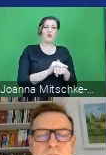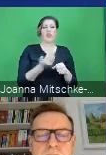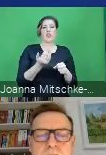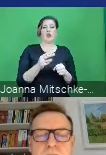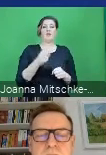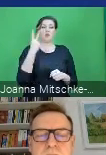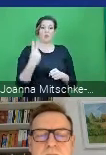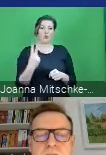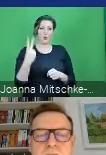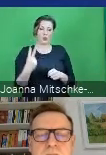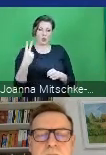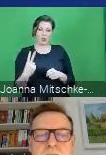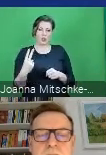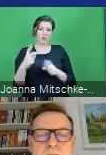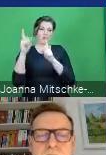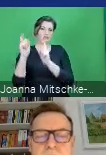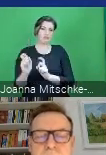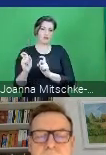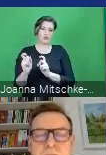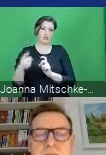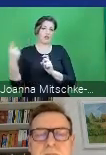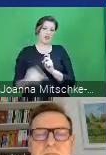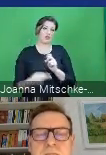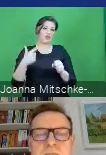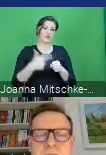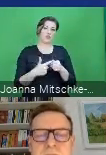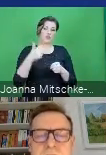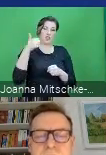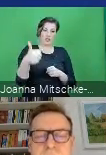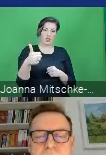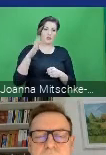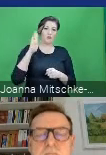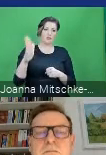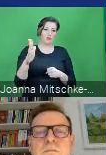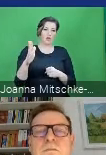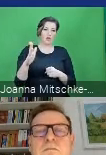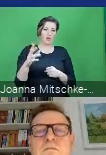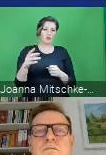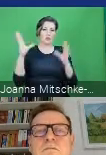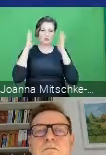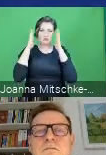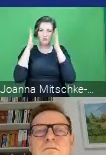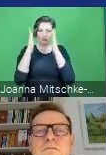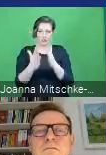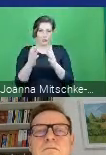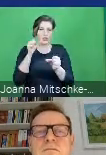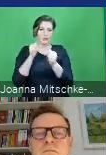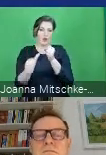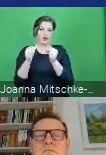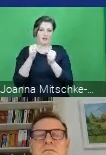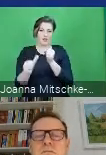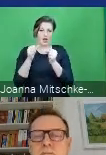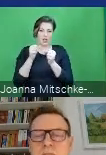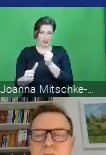drugim, który zacznie się w 2021 roku, będziemy się koncentrować na wytwarzaniu, testowaniu, testowaniu, przede wszystkim